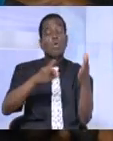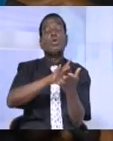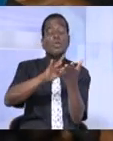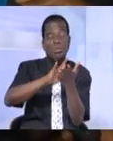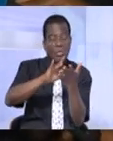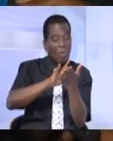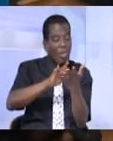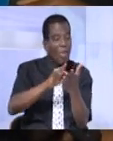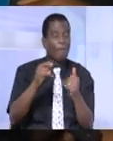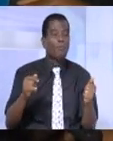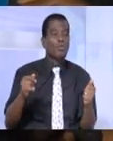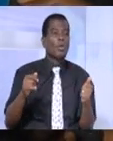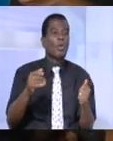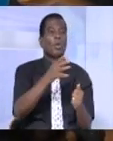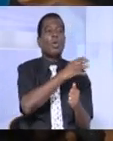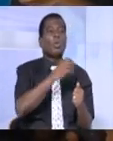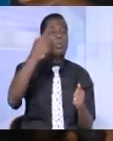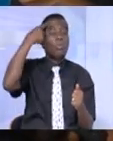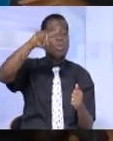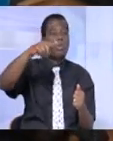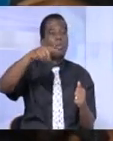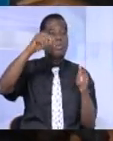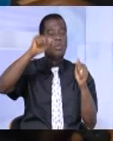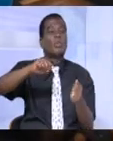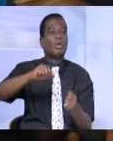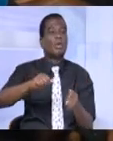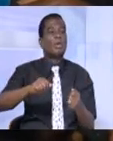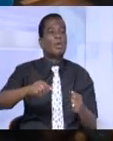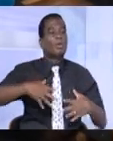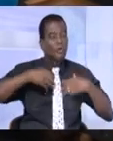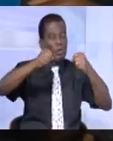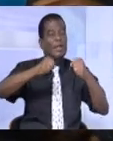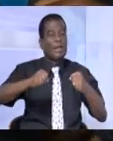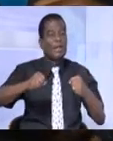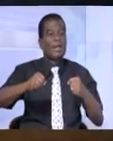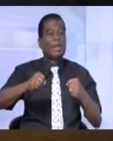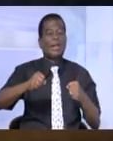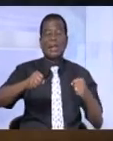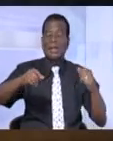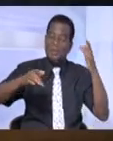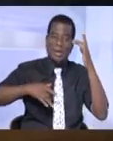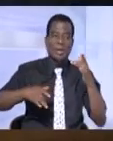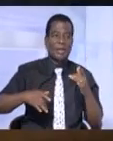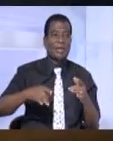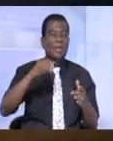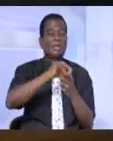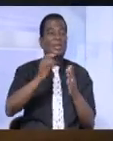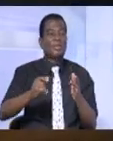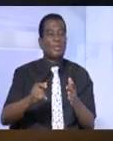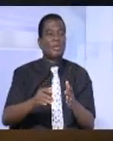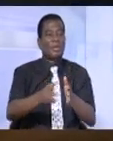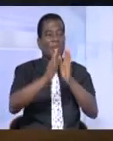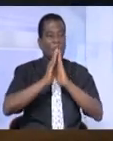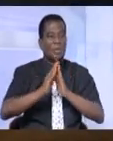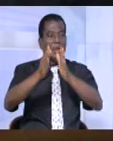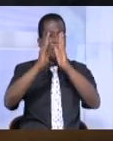de suivi à Paris de compléter, remplacer rapidement ce qui a été consommé. C'est une requête croisée que